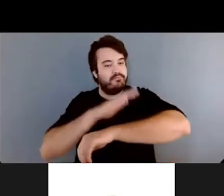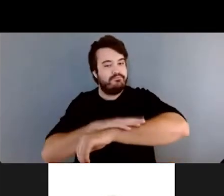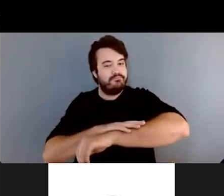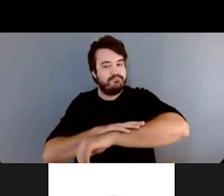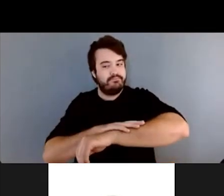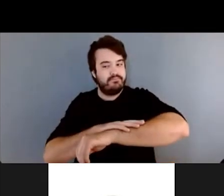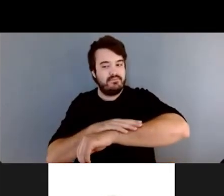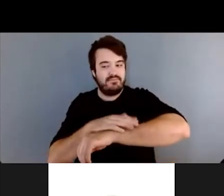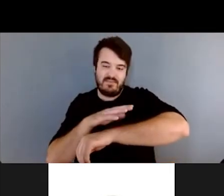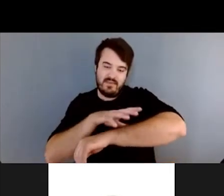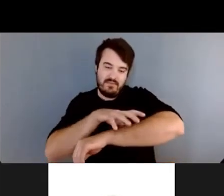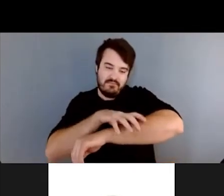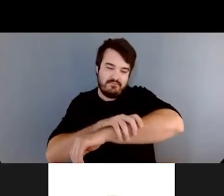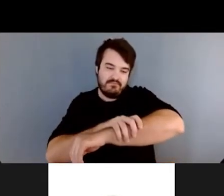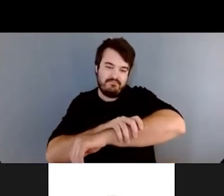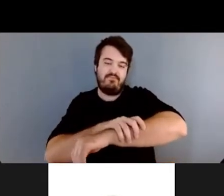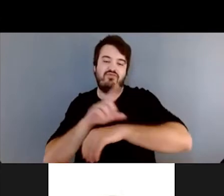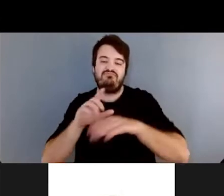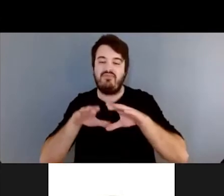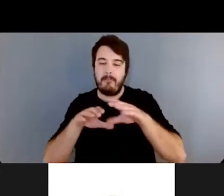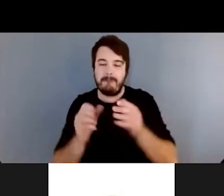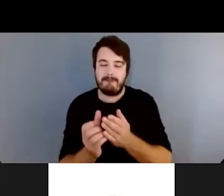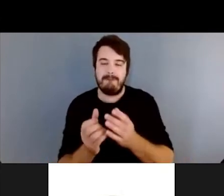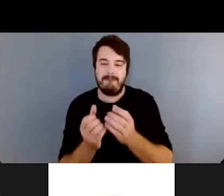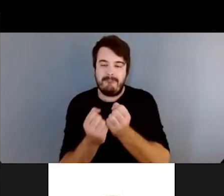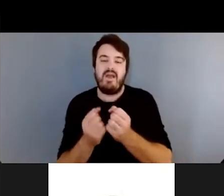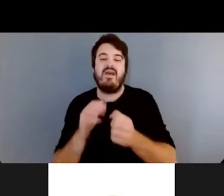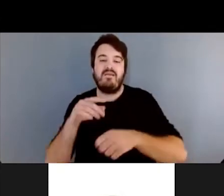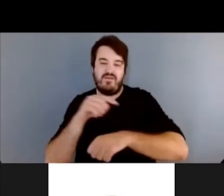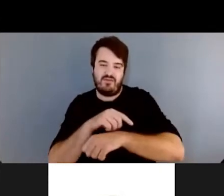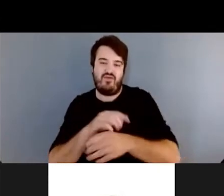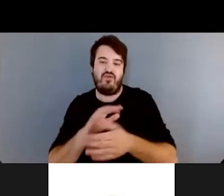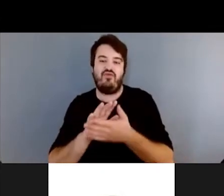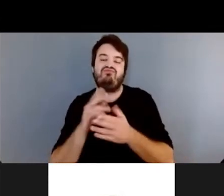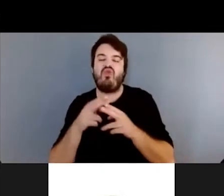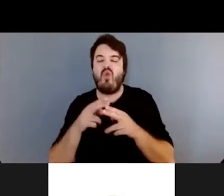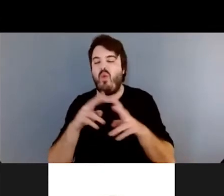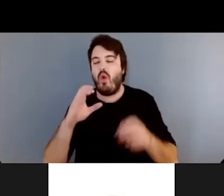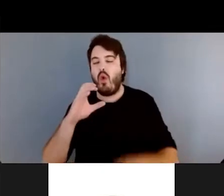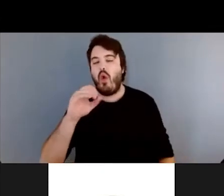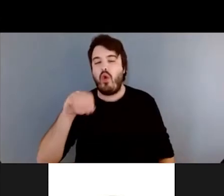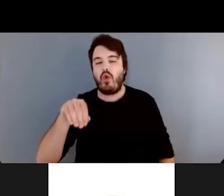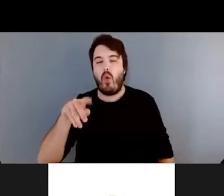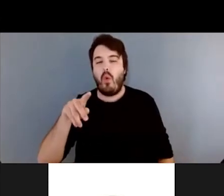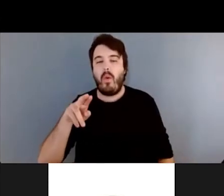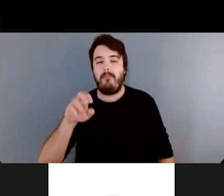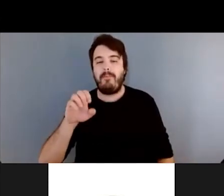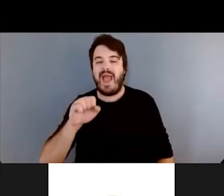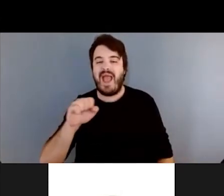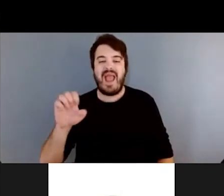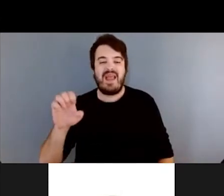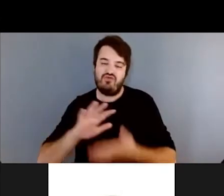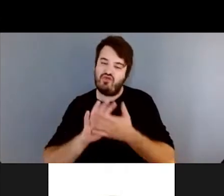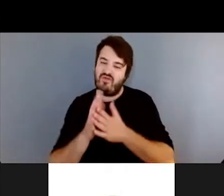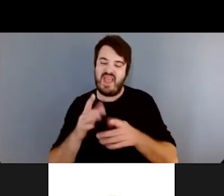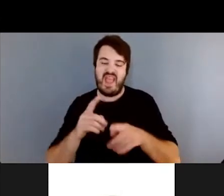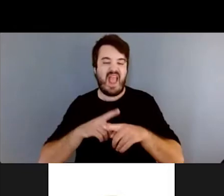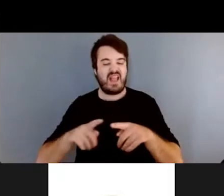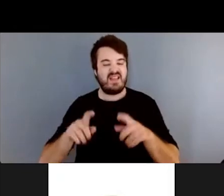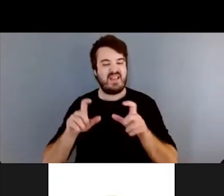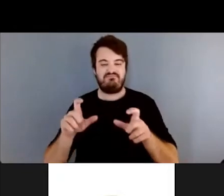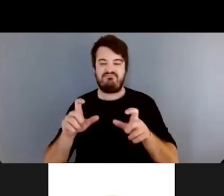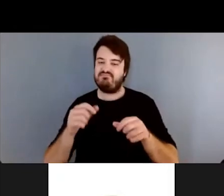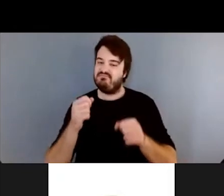appelle ça une compresse. Et cette compresse-là, elle devient aussi antiseptique. Donc, sur des petits zérafleurs,